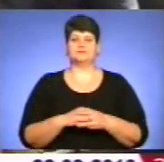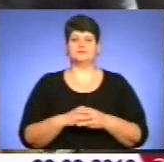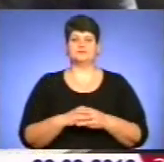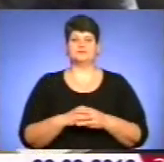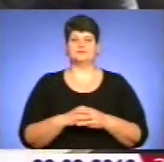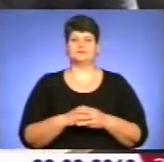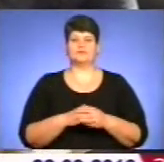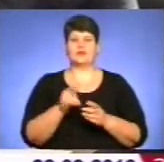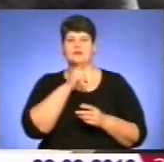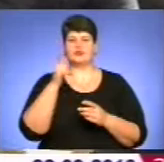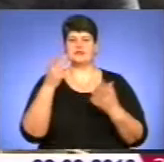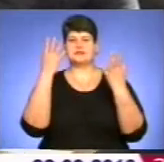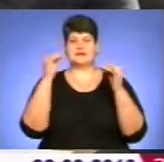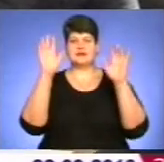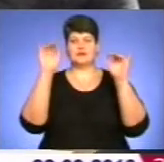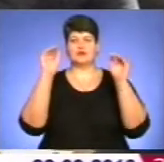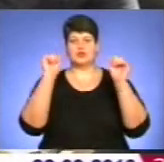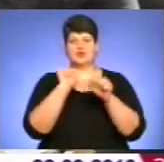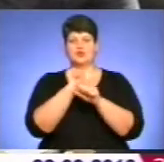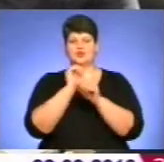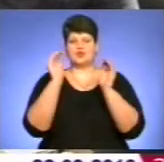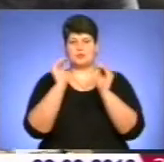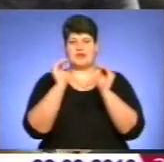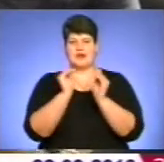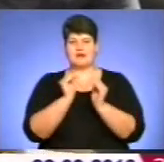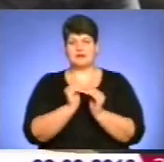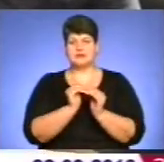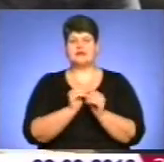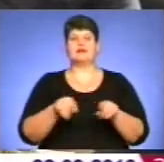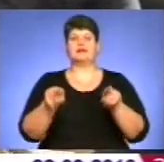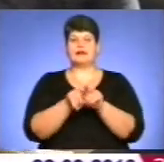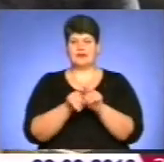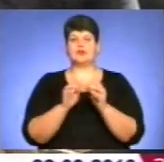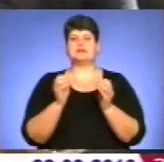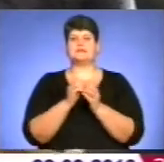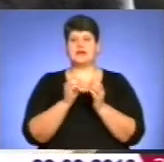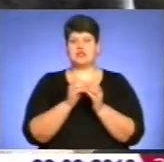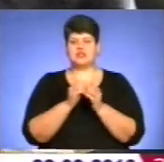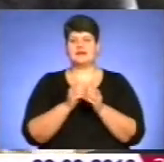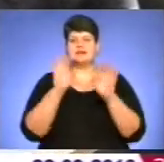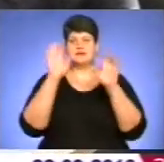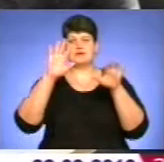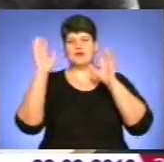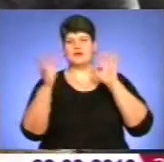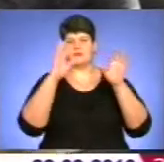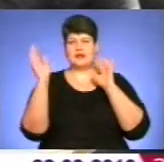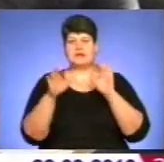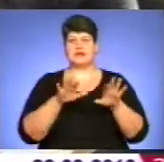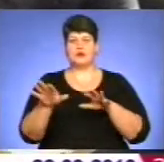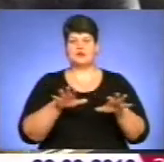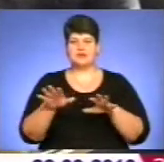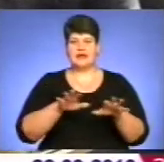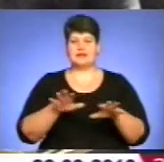На протязі днях сніг поступово буде припинятися. Так само збережеться снігові замети, вожеледиться, поверивчий